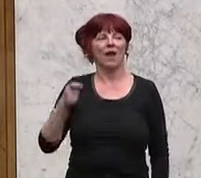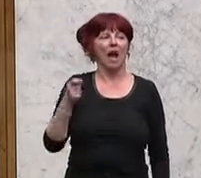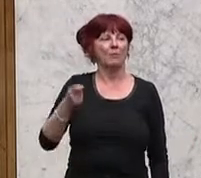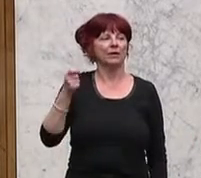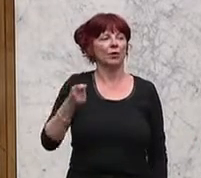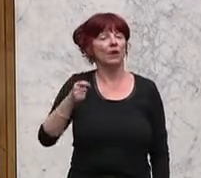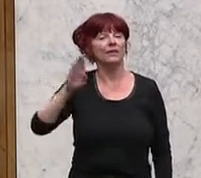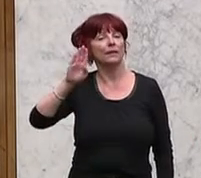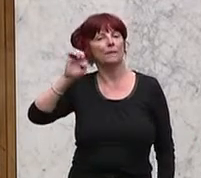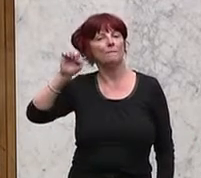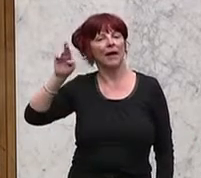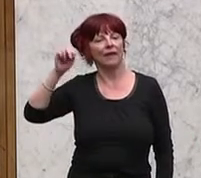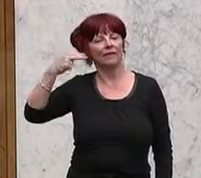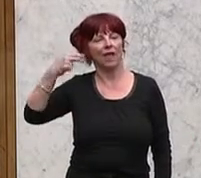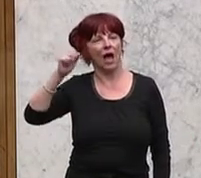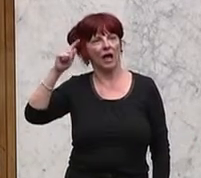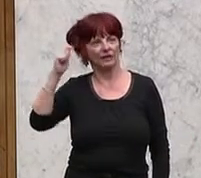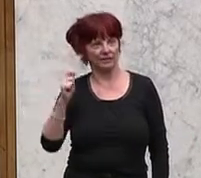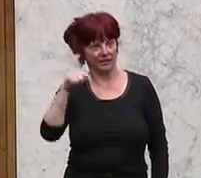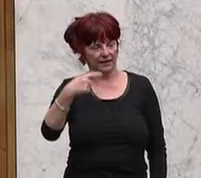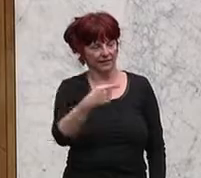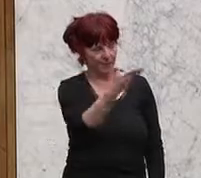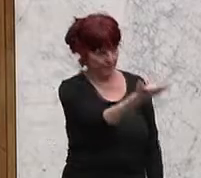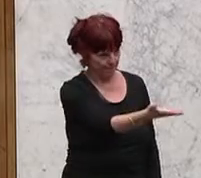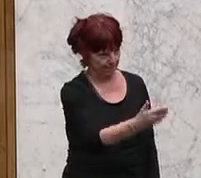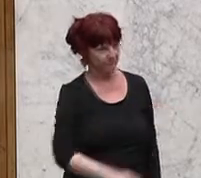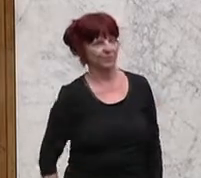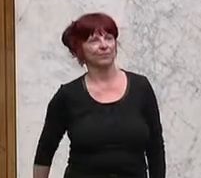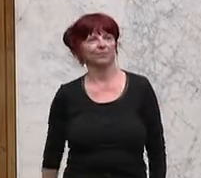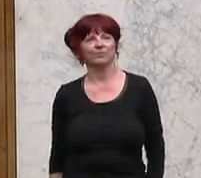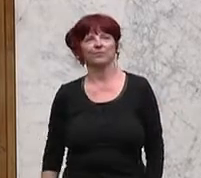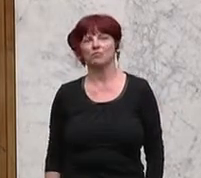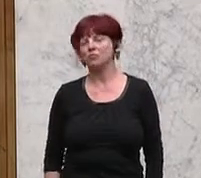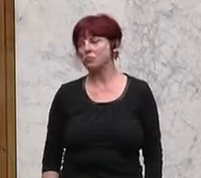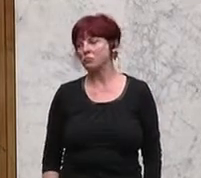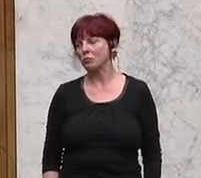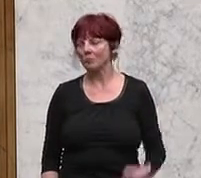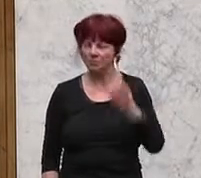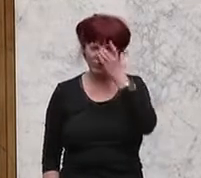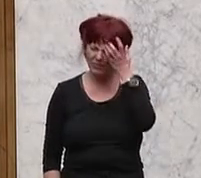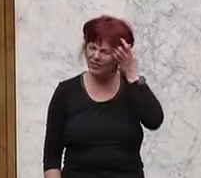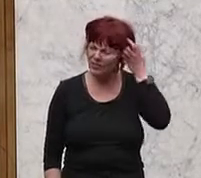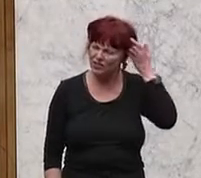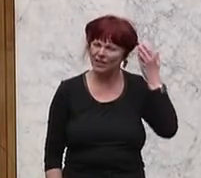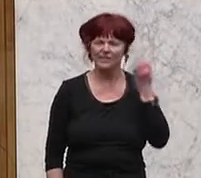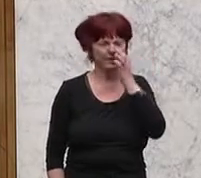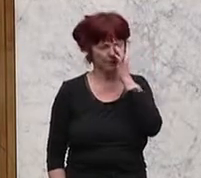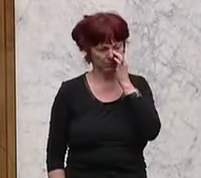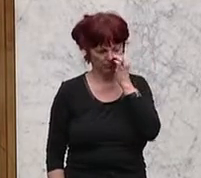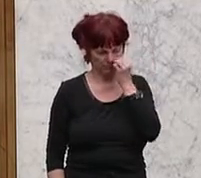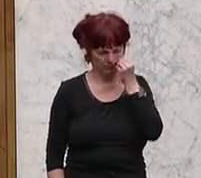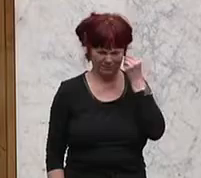für die digitale Vignette, obwohl sie große Hindernisse für Ausländer bringt. Die müssen 18 Tage vor Einreise buchen.